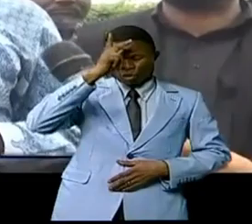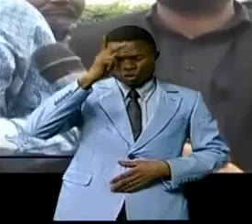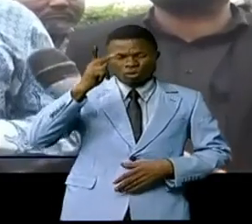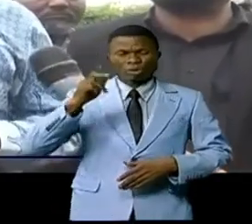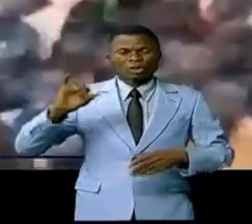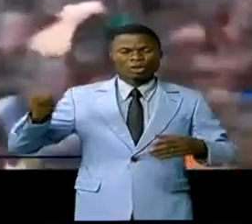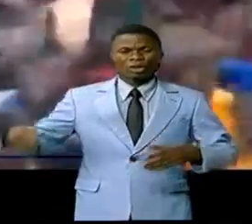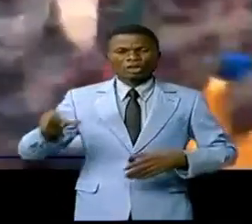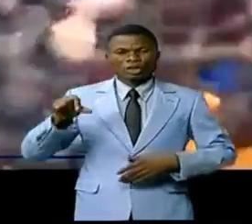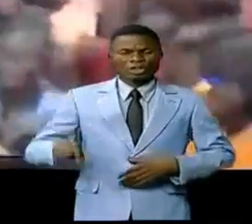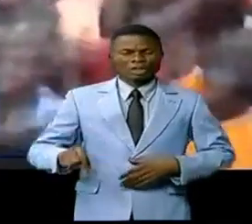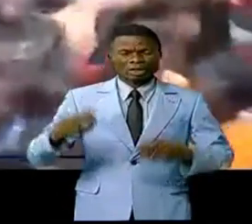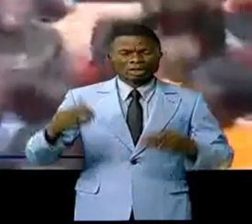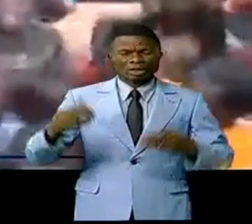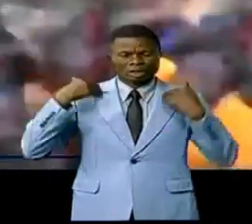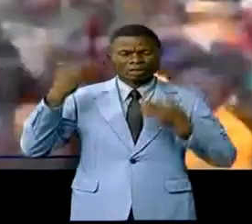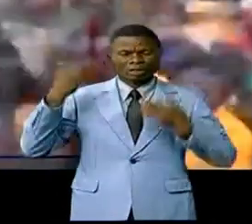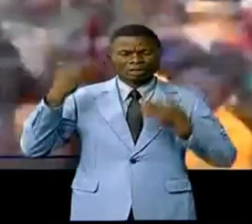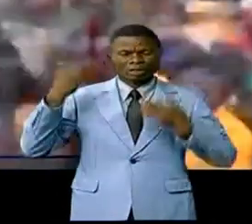Jekaboula Katwe.